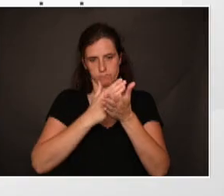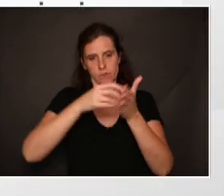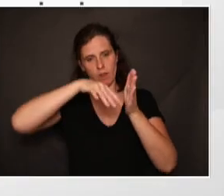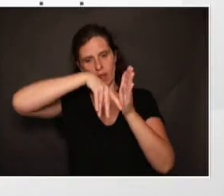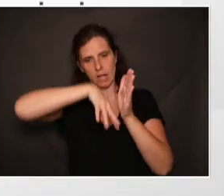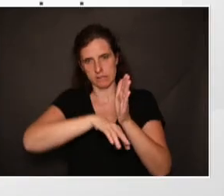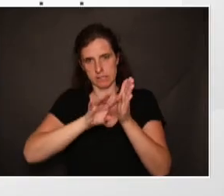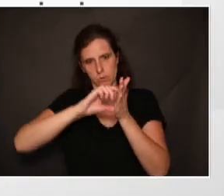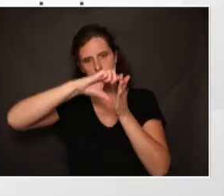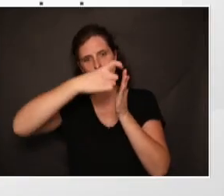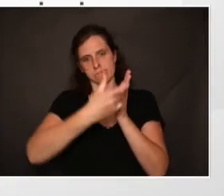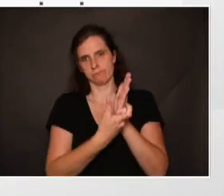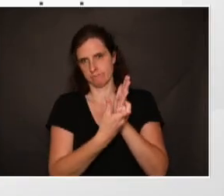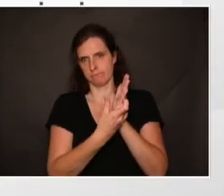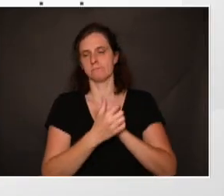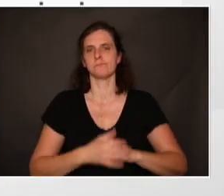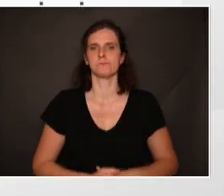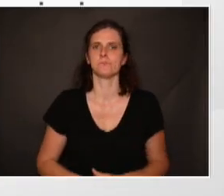racine et le corps de la langue.